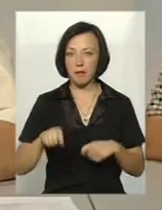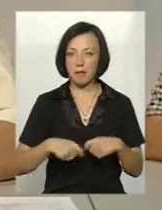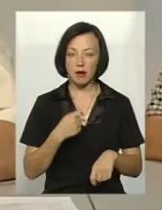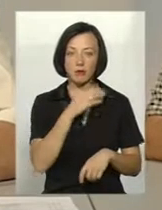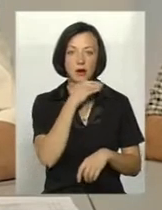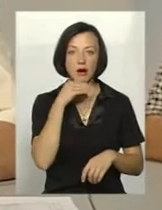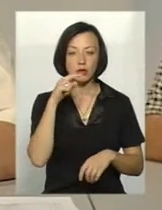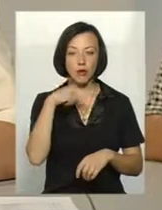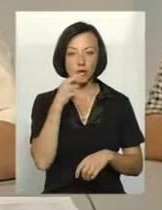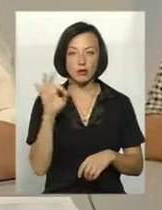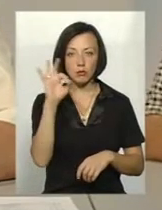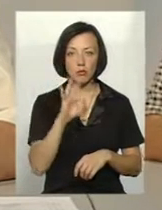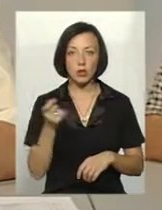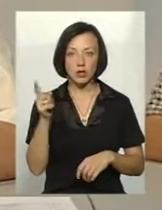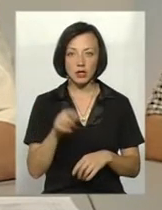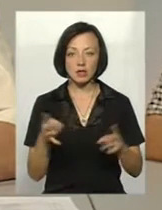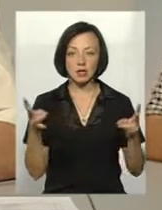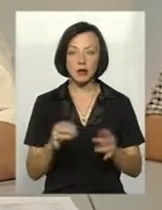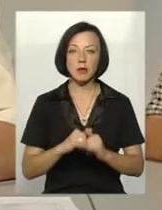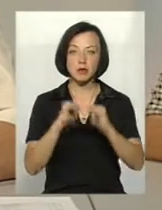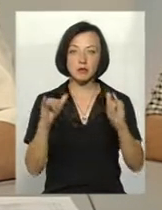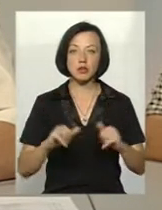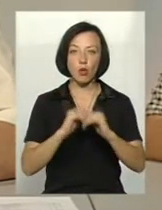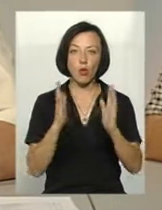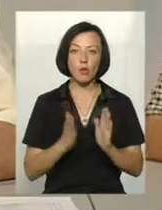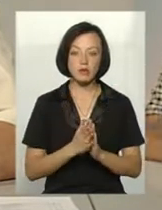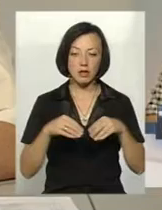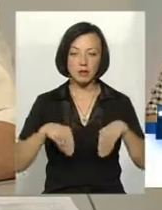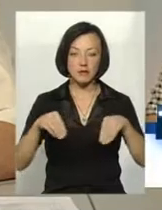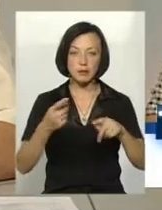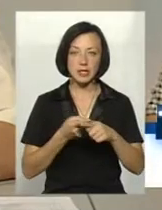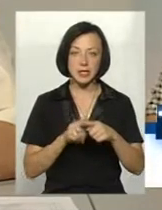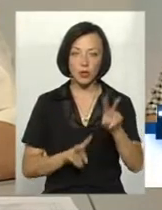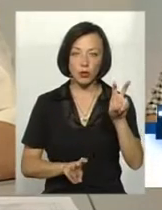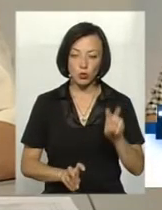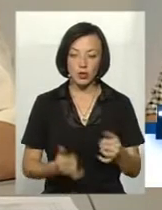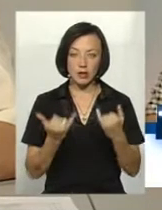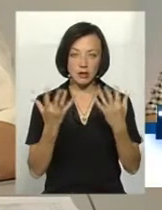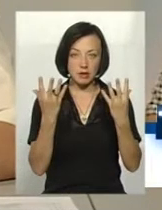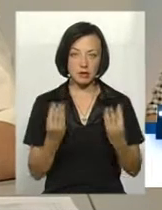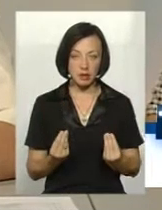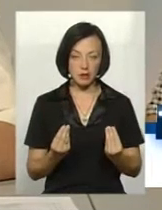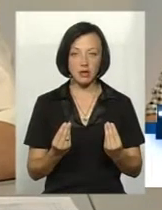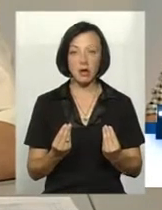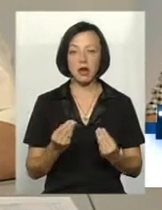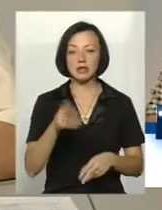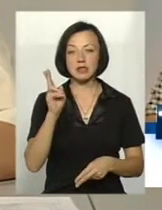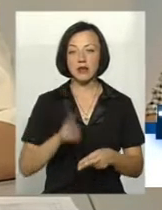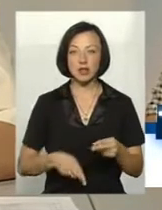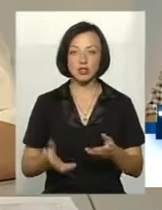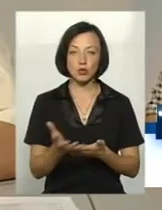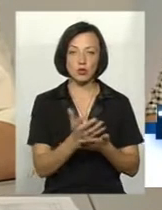багато говорили про те, що треба збільшувати обсяги сівби цієї культури. На даний момент практично завершено